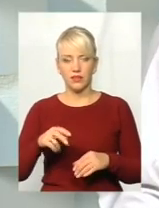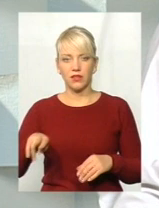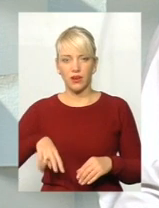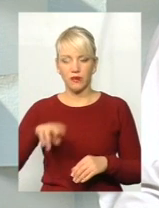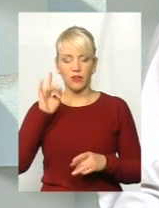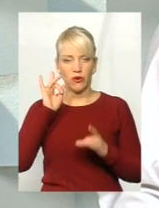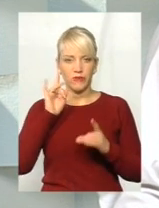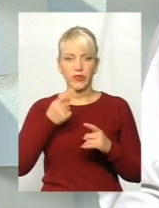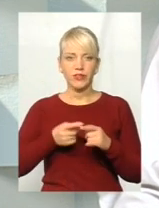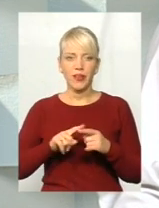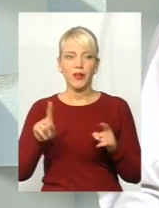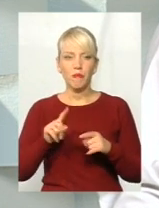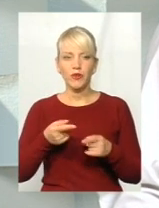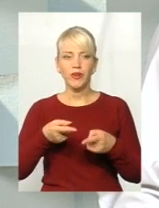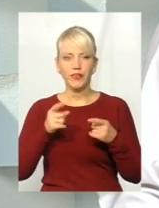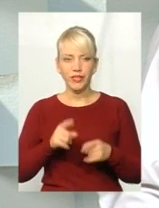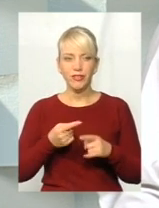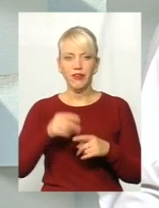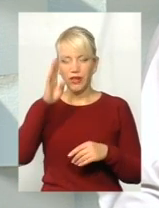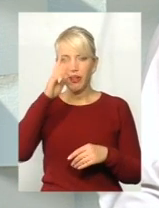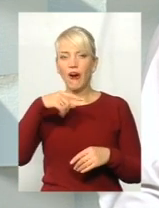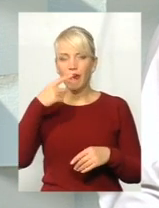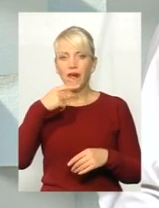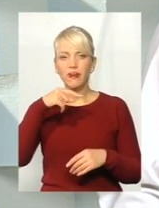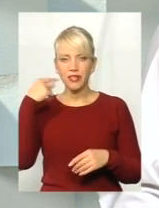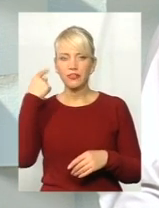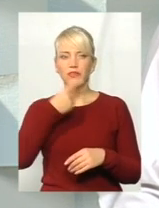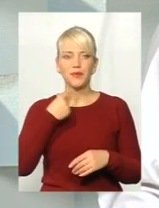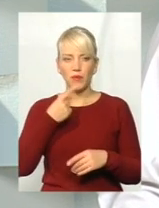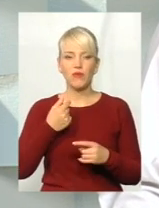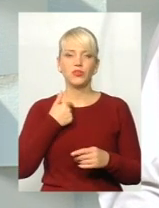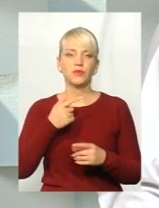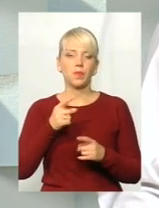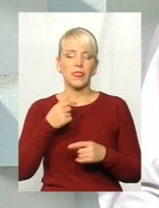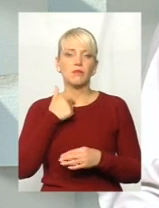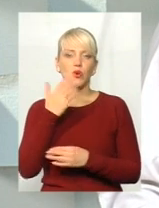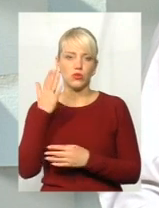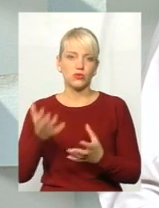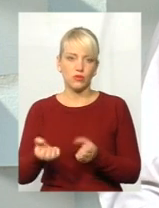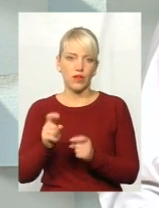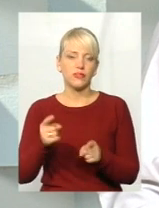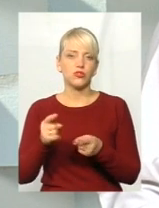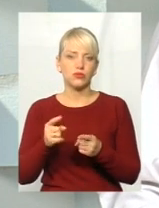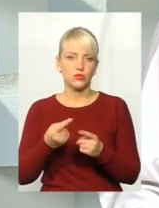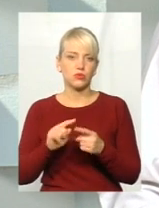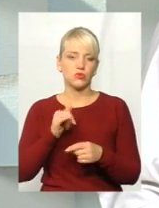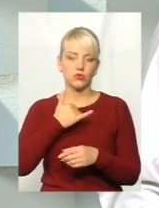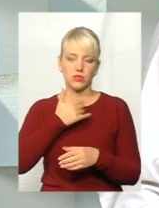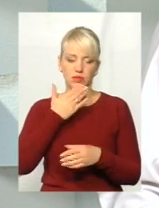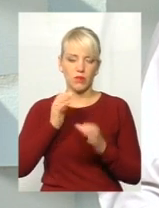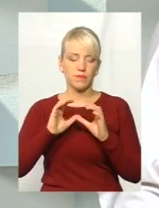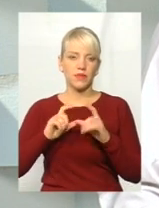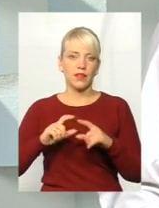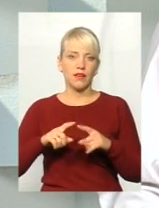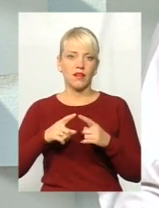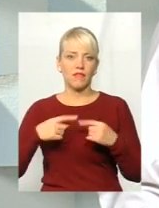озвучив це, що він в дійсності фахівець, щоб він говорив російською мовою, ми проголосували. Тому що в нас нема фракції людини,